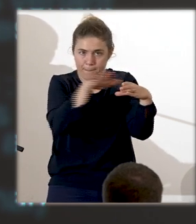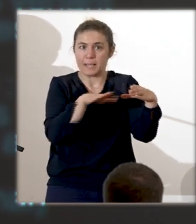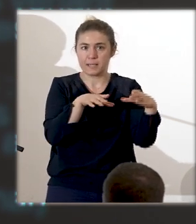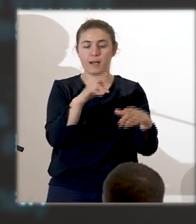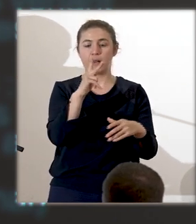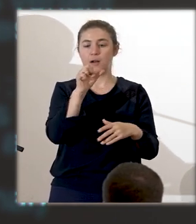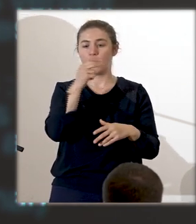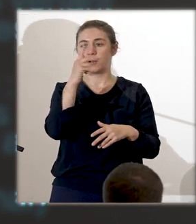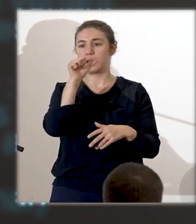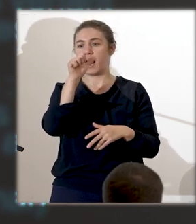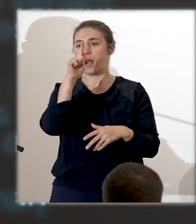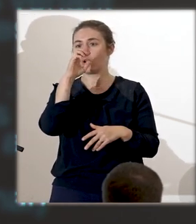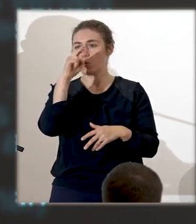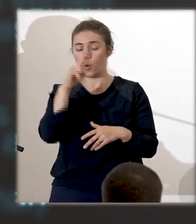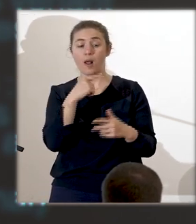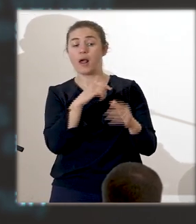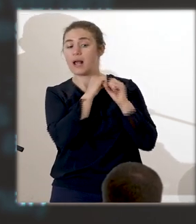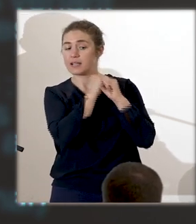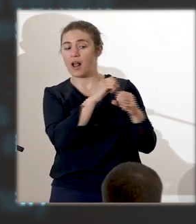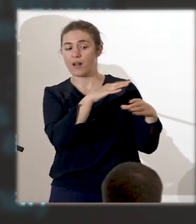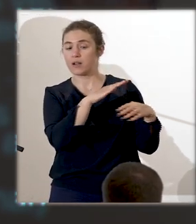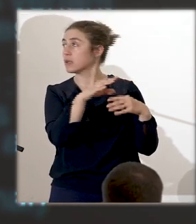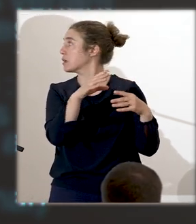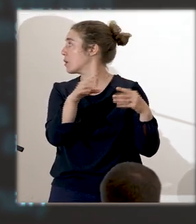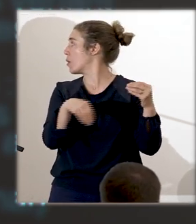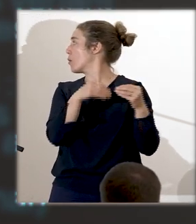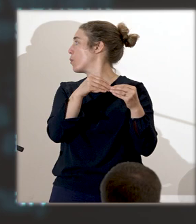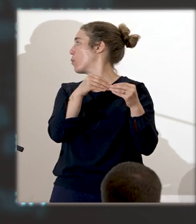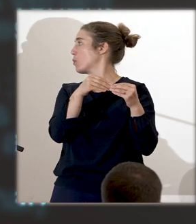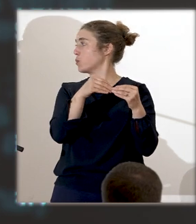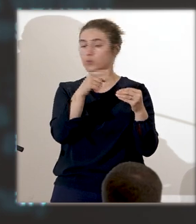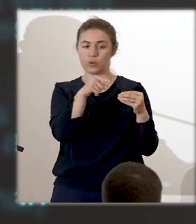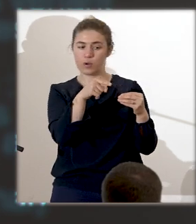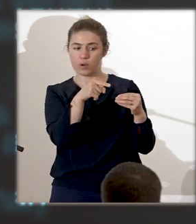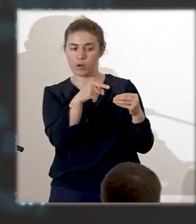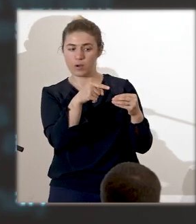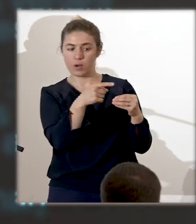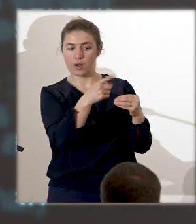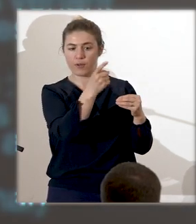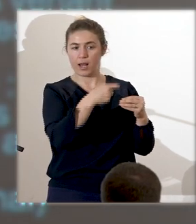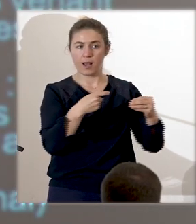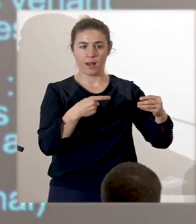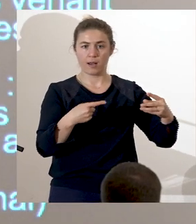Le monde des esclaves attribué toujours à l'espace septentrional.